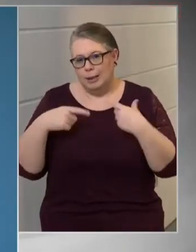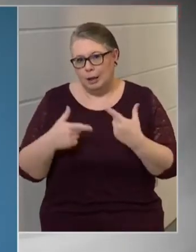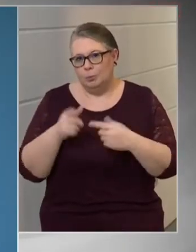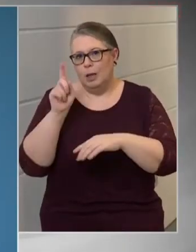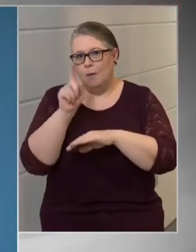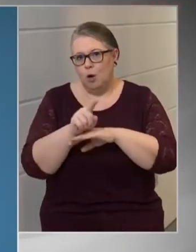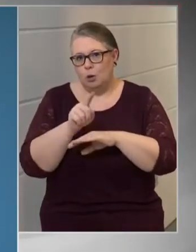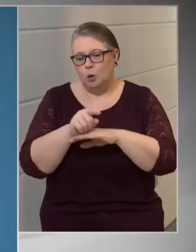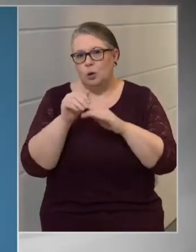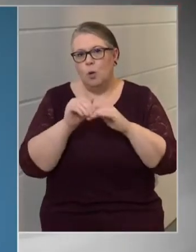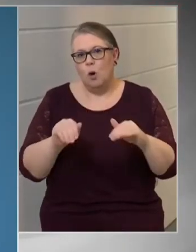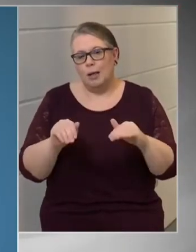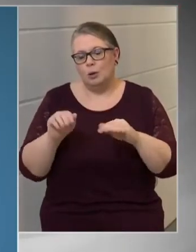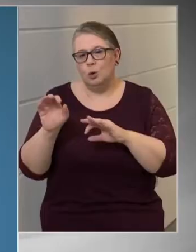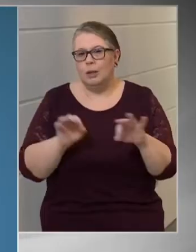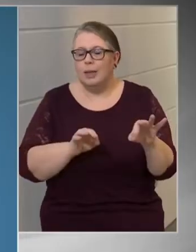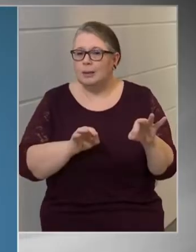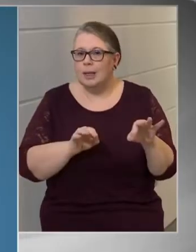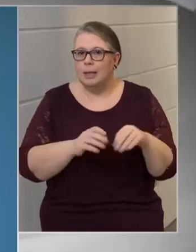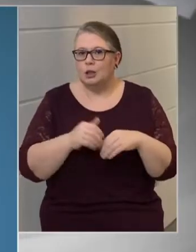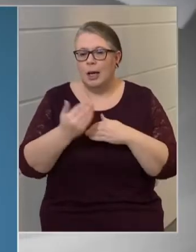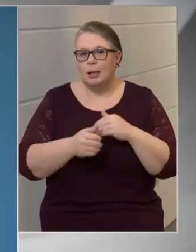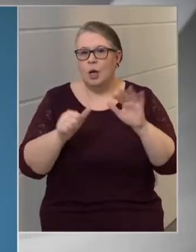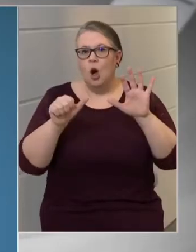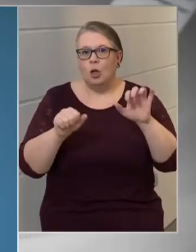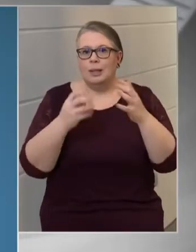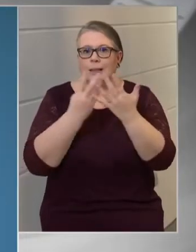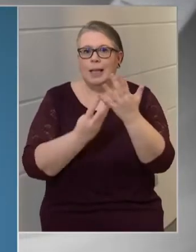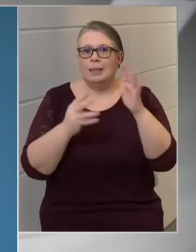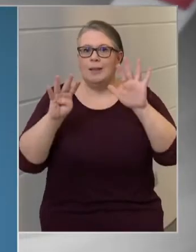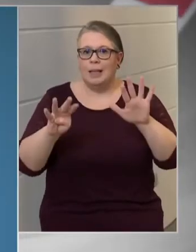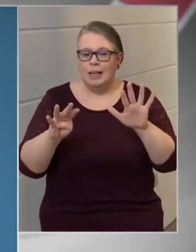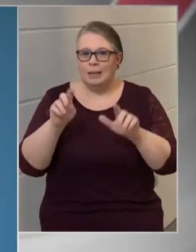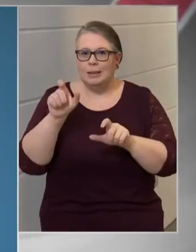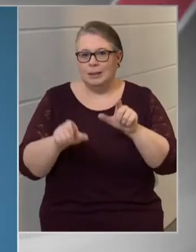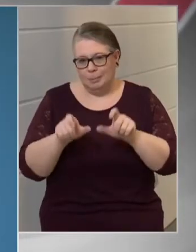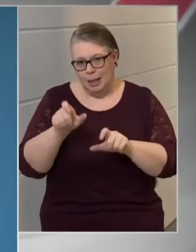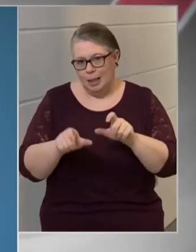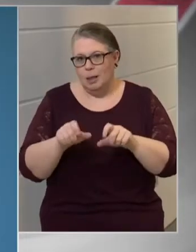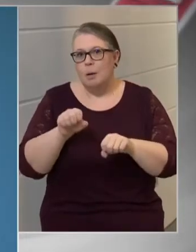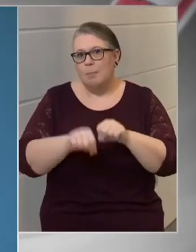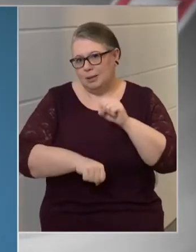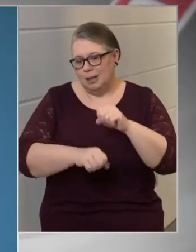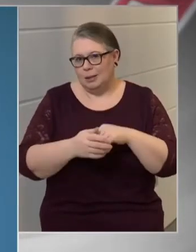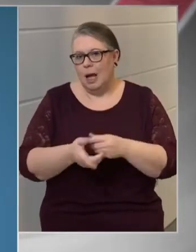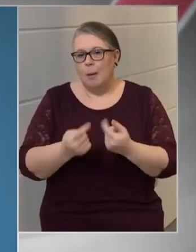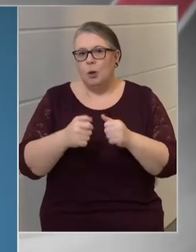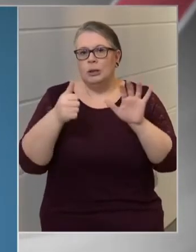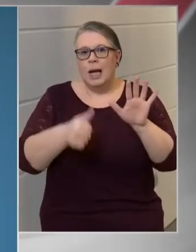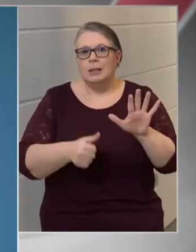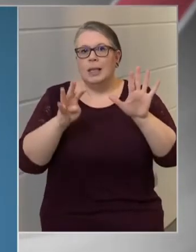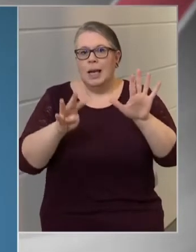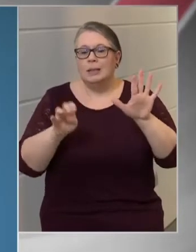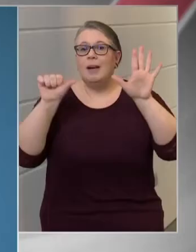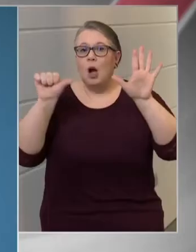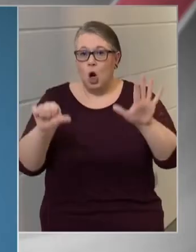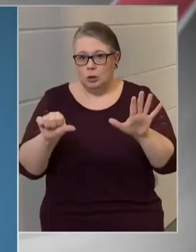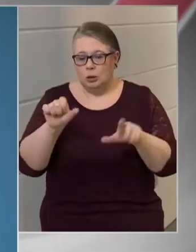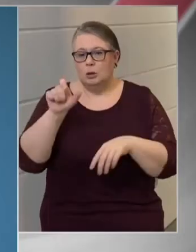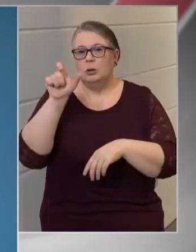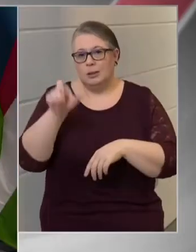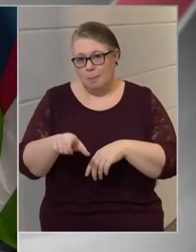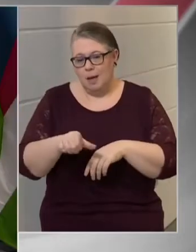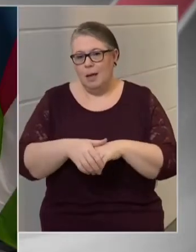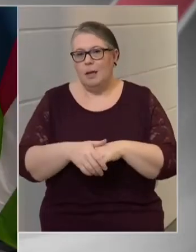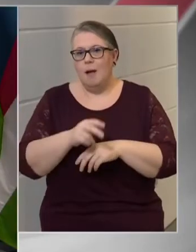vonatkozó korlátozó intézkedésekre eddig 699-en szekték meg. Ebből 196 személy